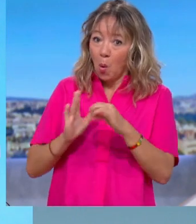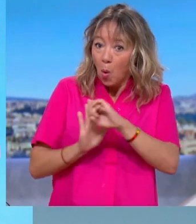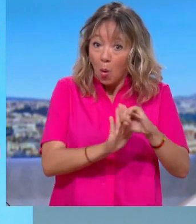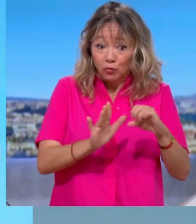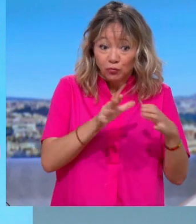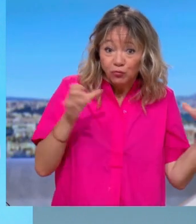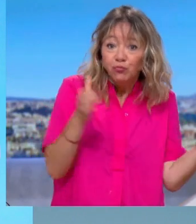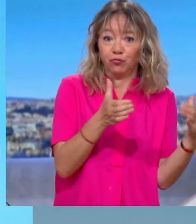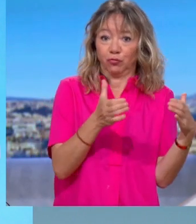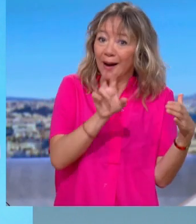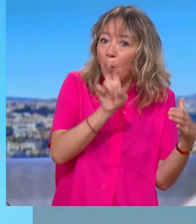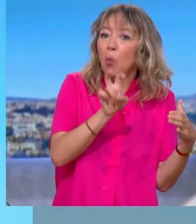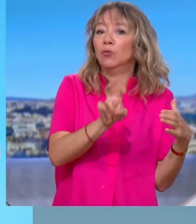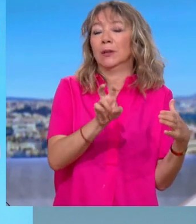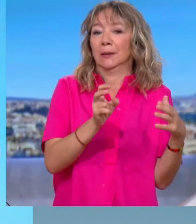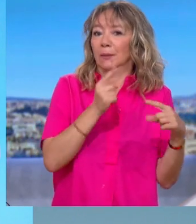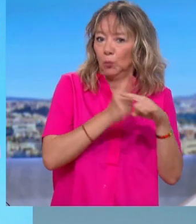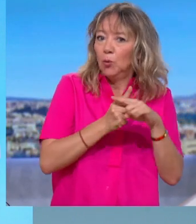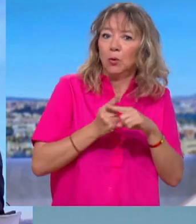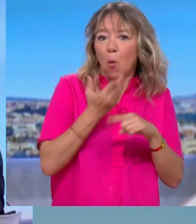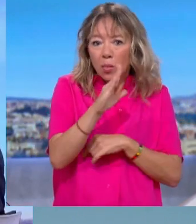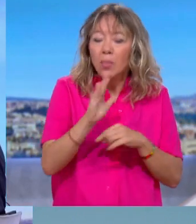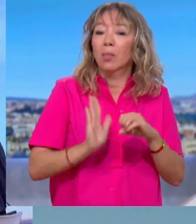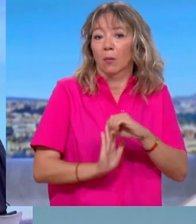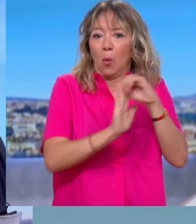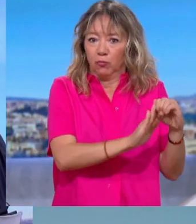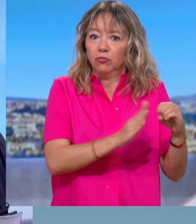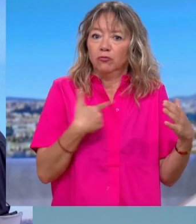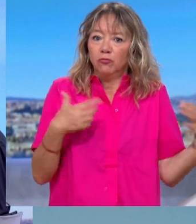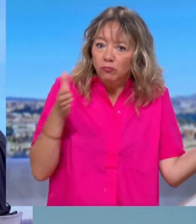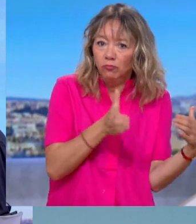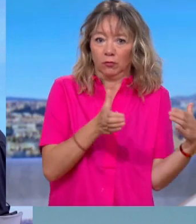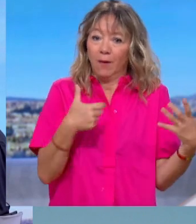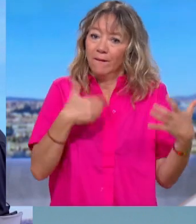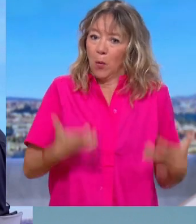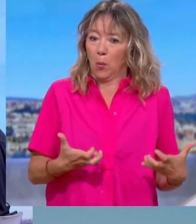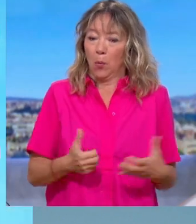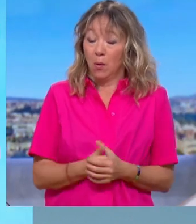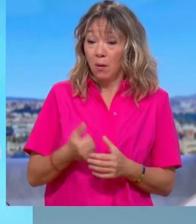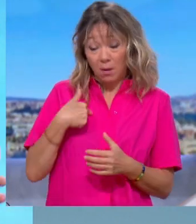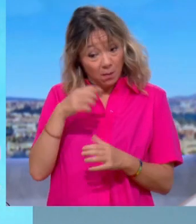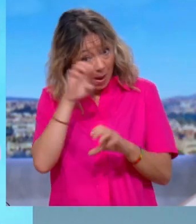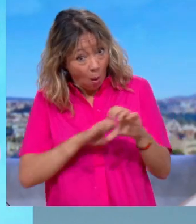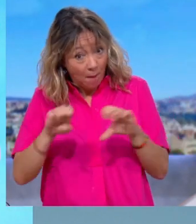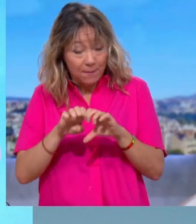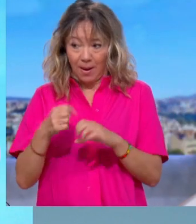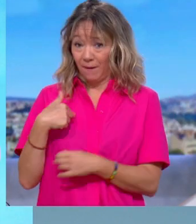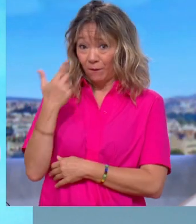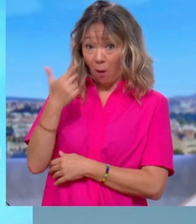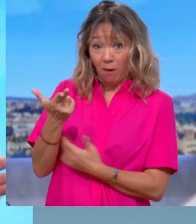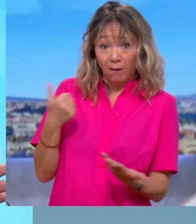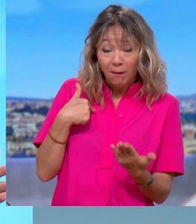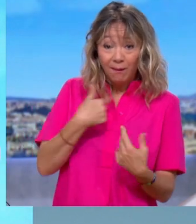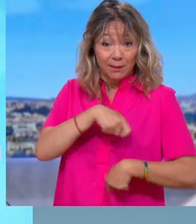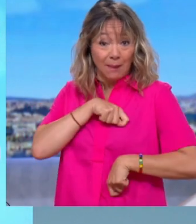seule façon de l'emporter en 2027. Et donc... Et aux européennes ? Mais aux européennes, regardez ce qui se passe en Espagne. Soumar,